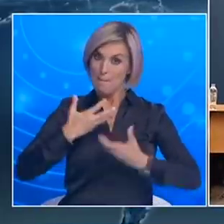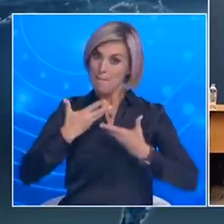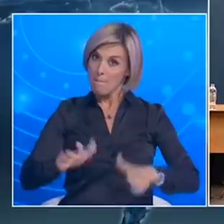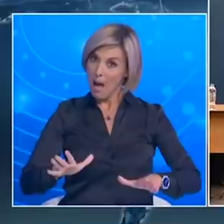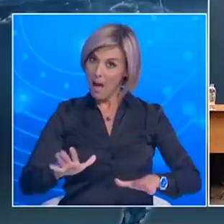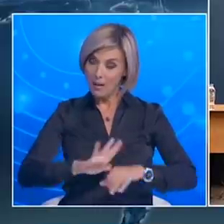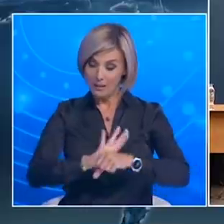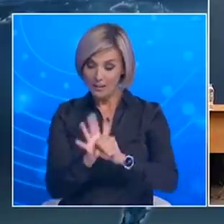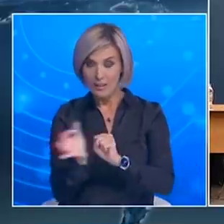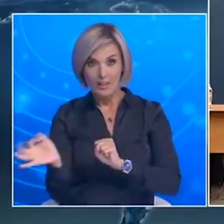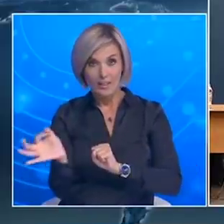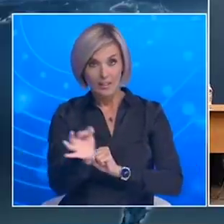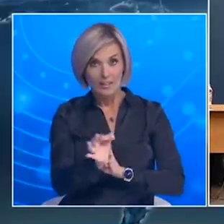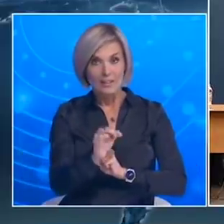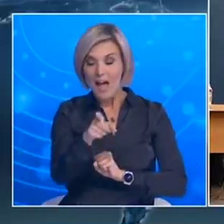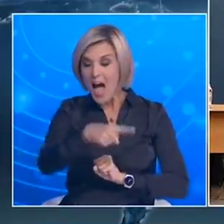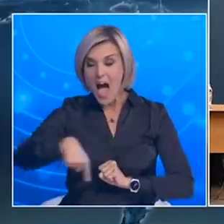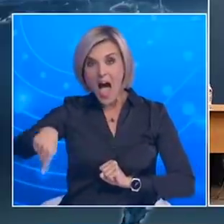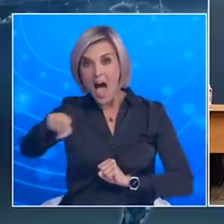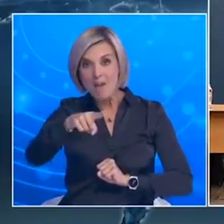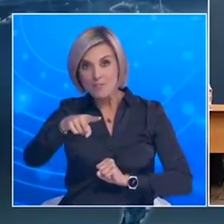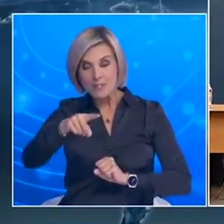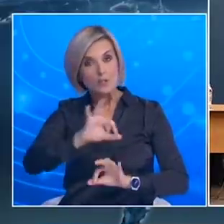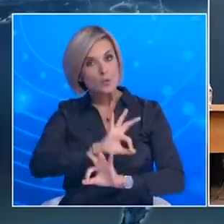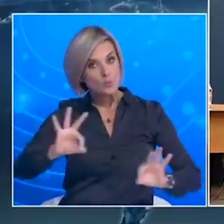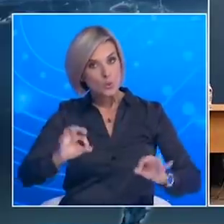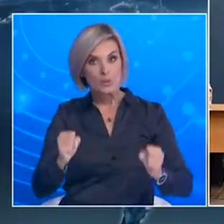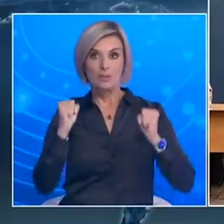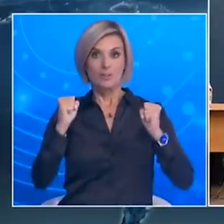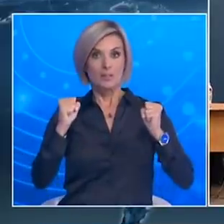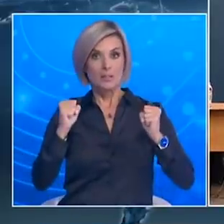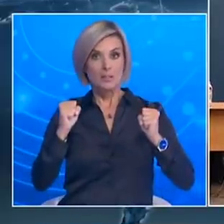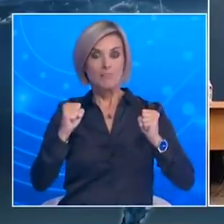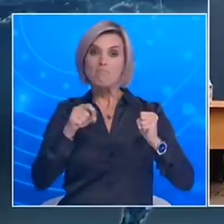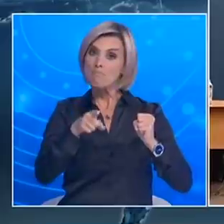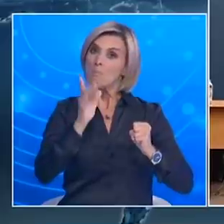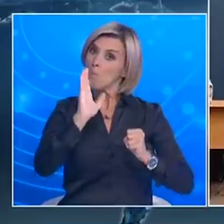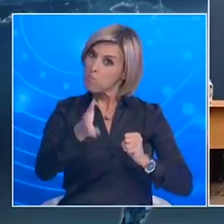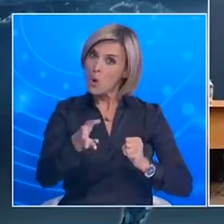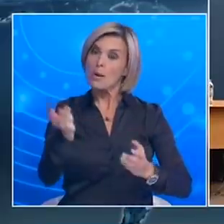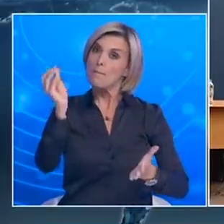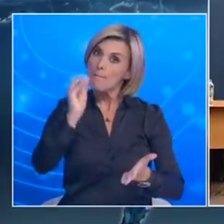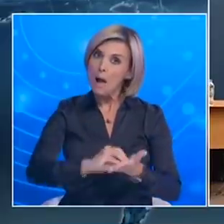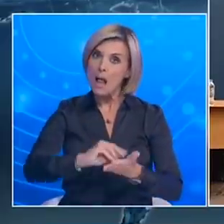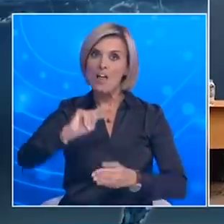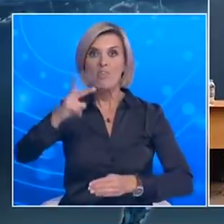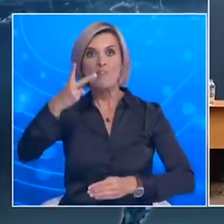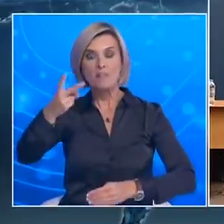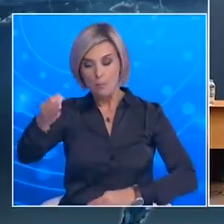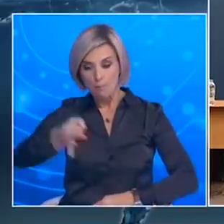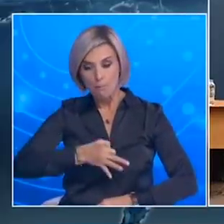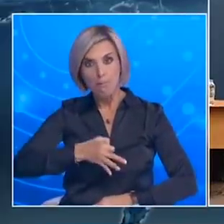δηλαδή τους προηγούμενους μήνες λαμβάνοντας υπόψη το περιστατικό της επαναμόλησης του 33χρονου ο οποίος και ήταν